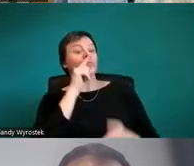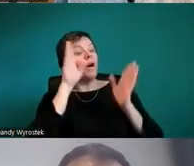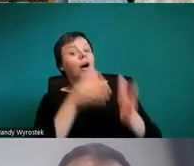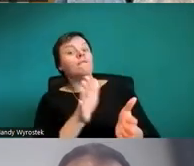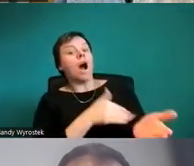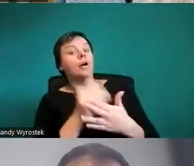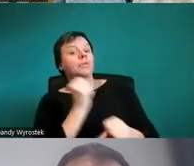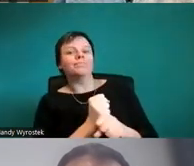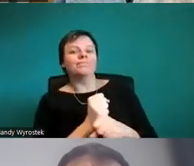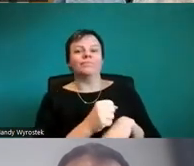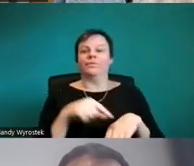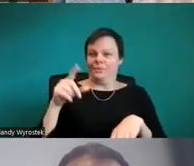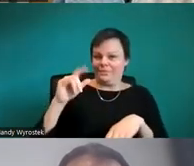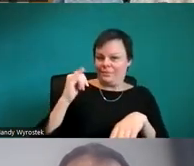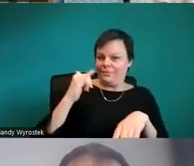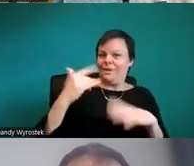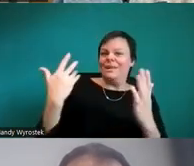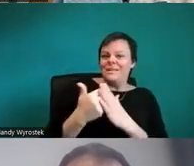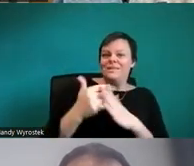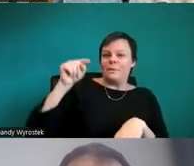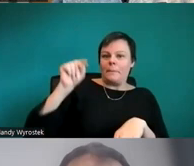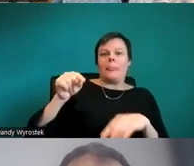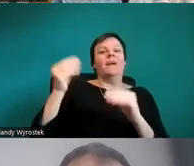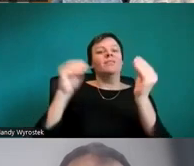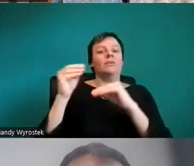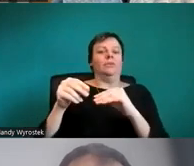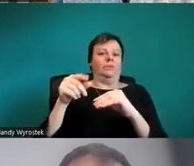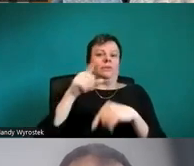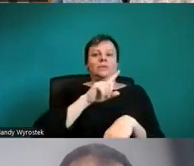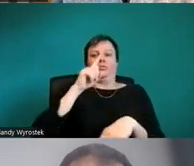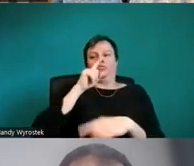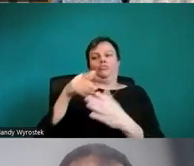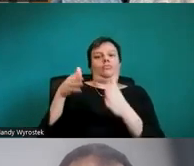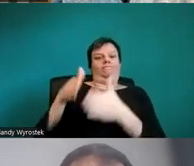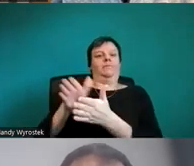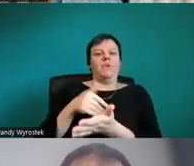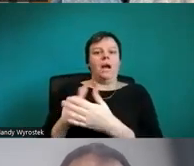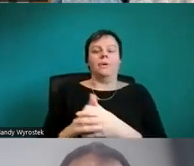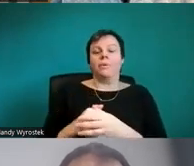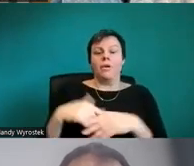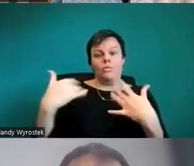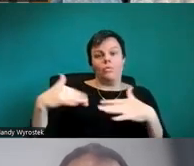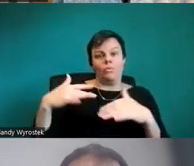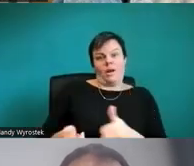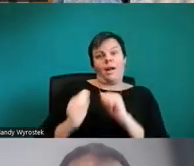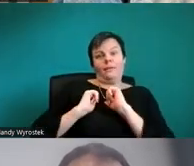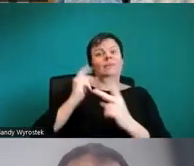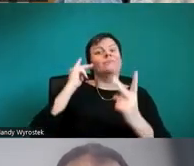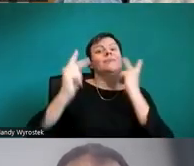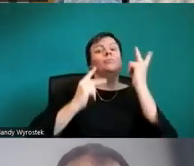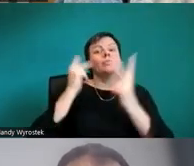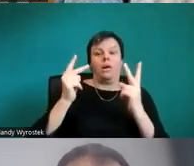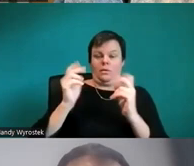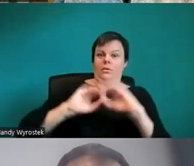Farbe. Das hilft aber nur visuell deutlich zu machen, wie es dann rauskommen würde, also in Schwarz-Weiß.